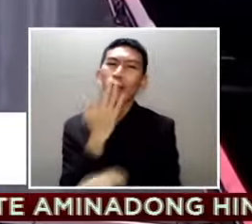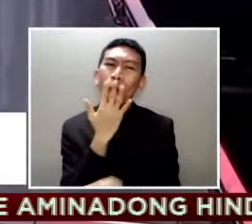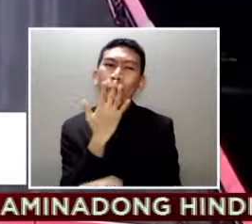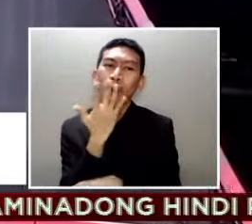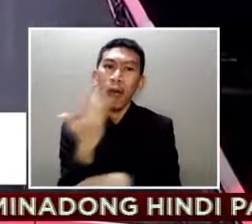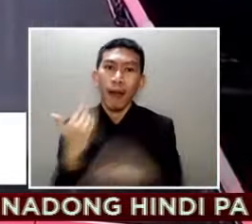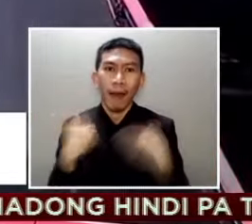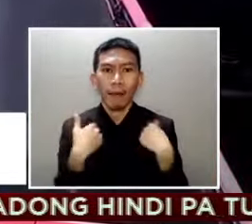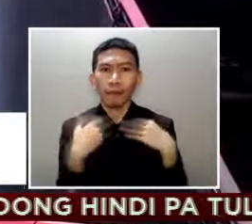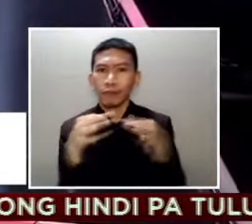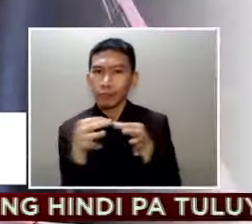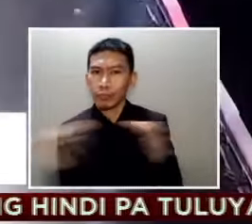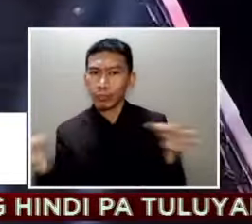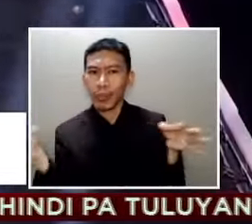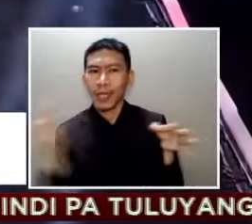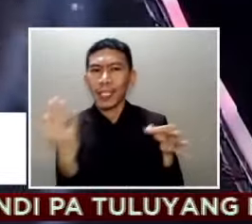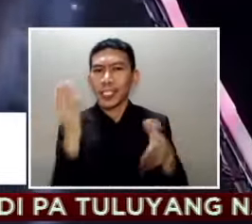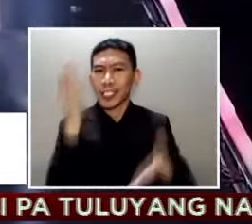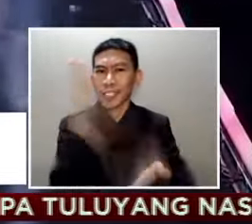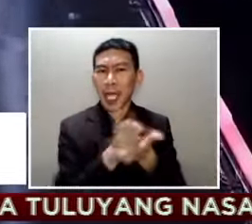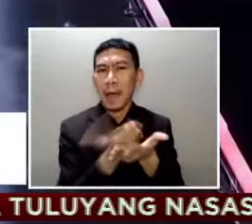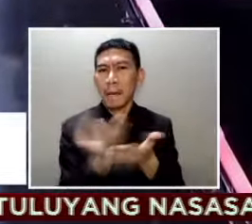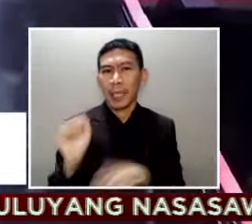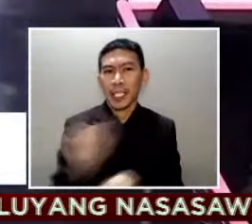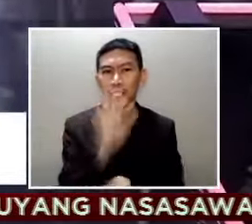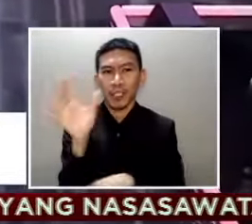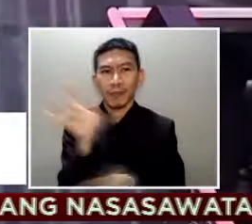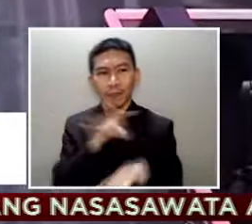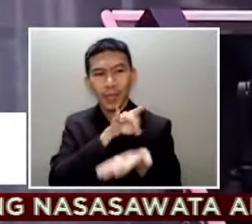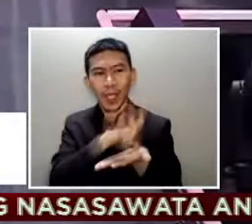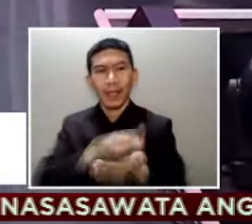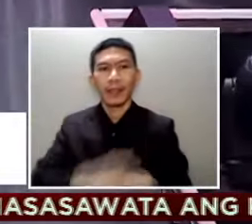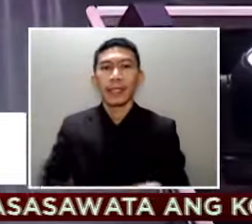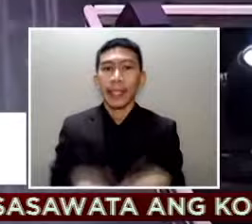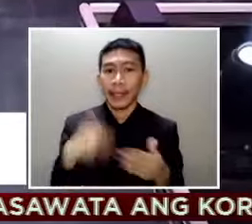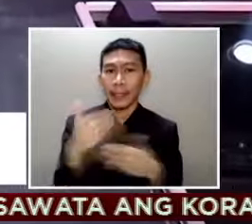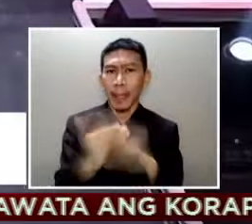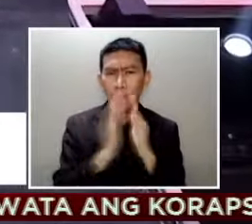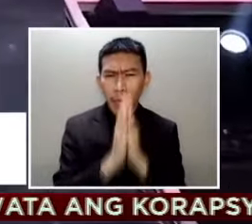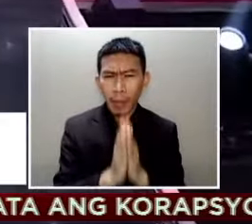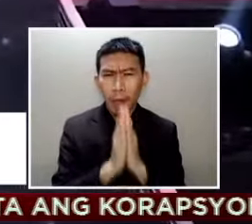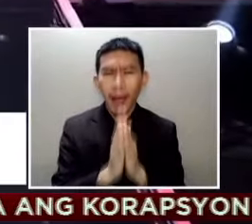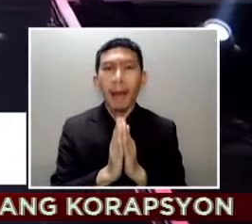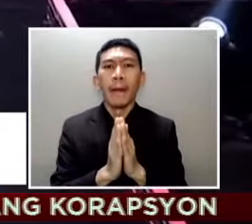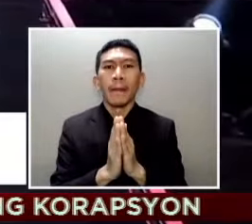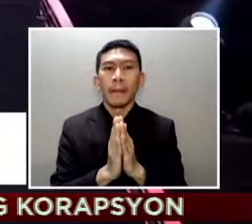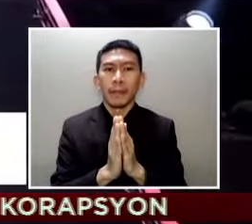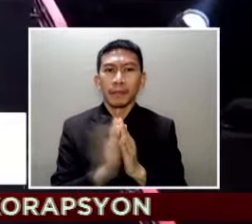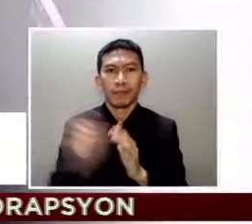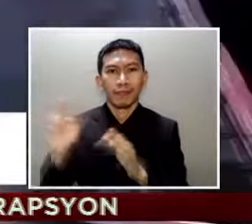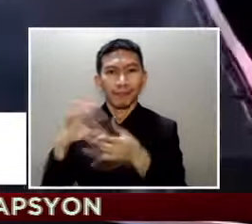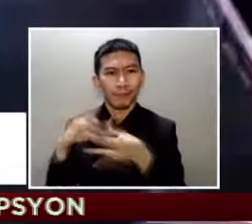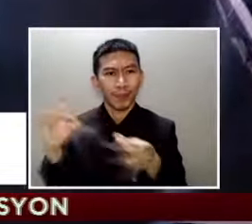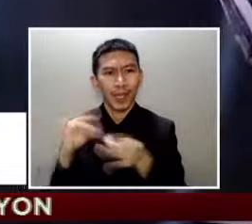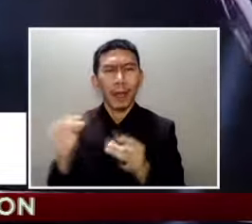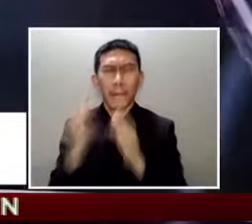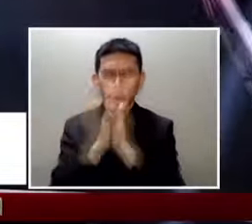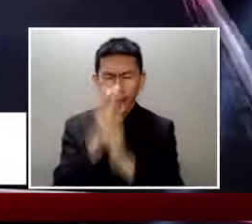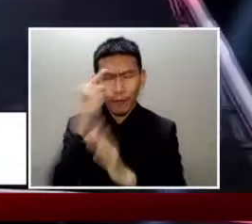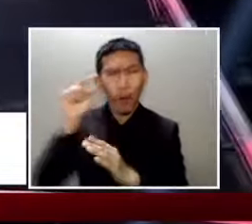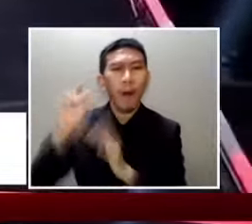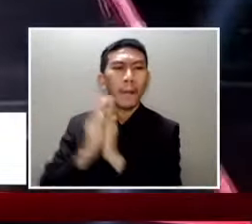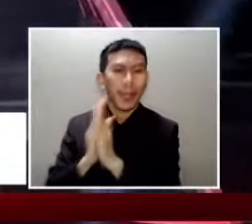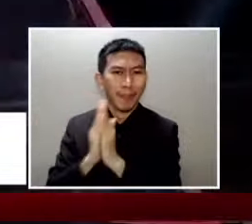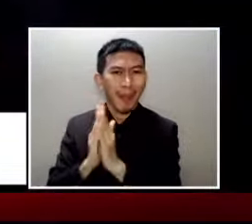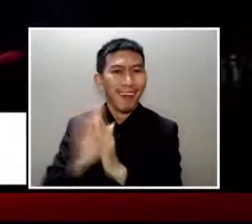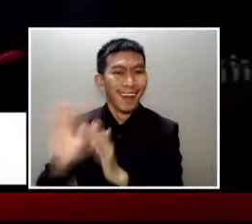Asian Hate Pray for Myanmar naman ang sigaw ni Miss Myanmar Kendi Tuzar Habang